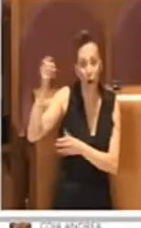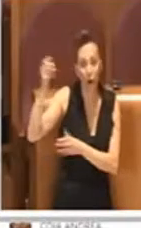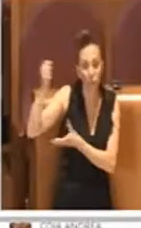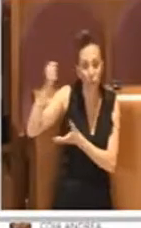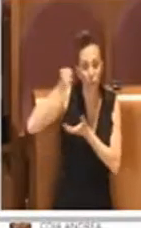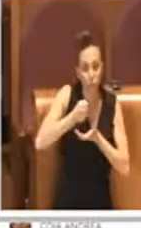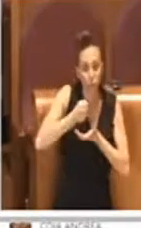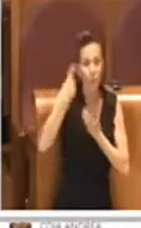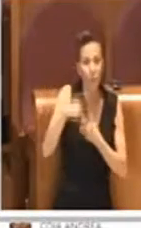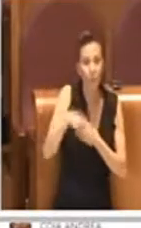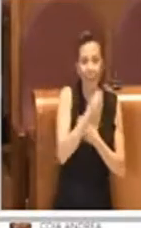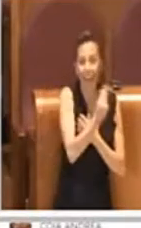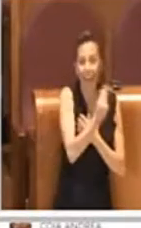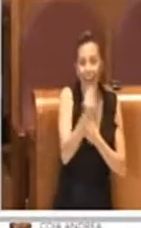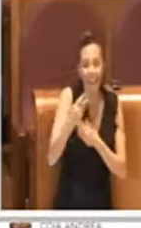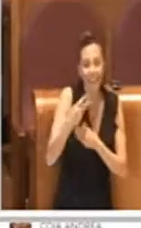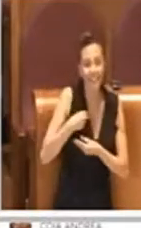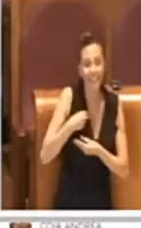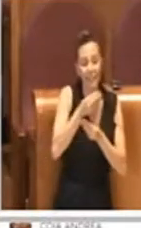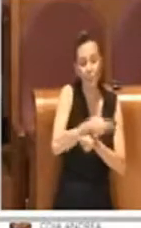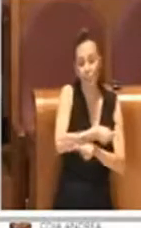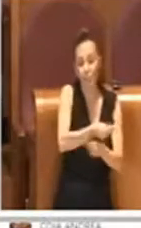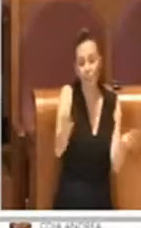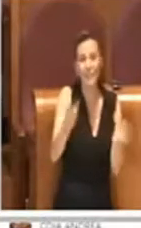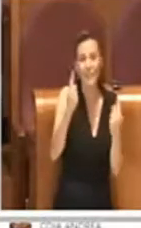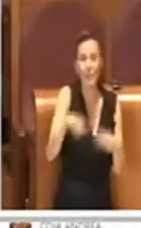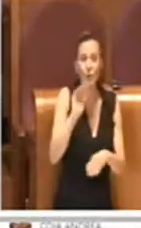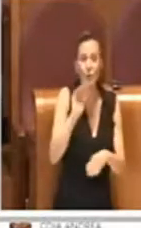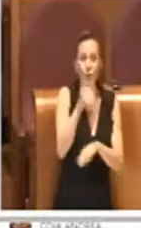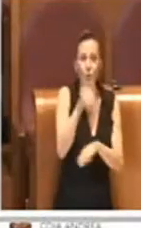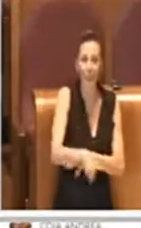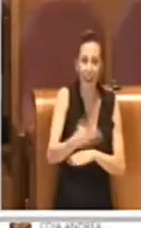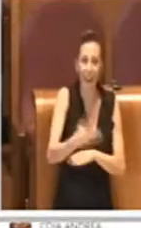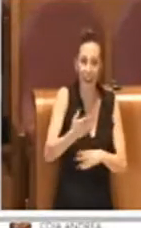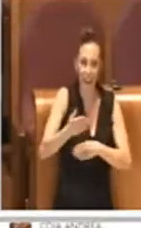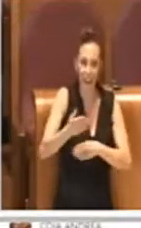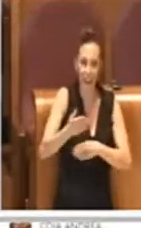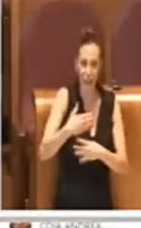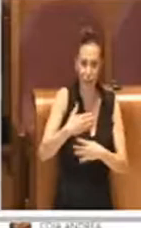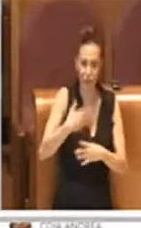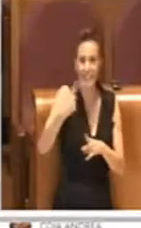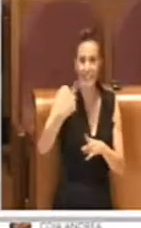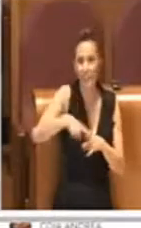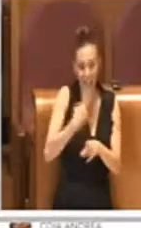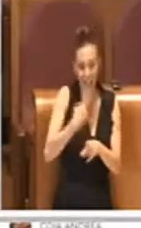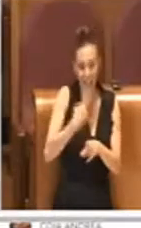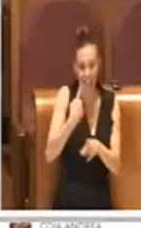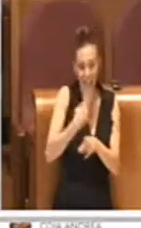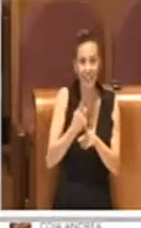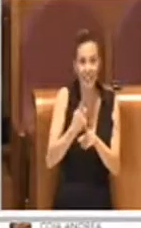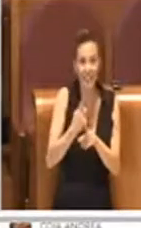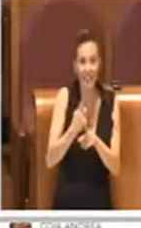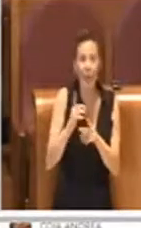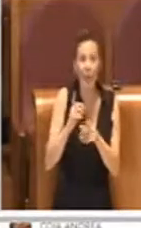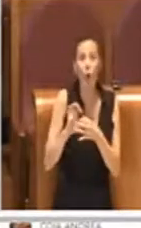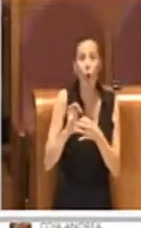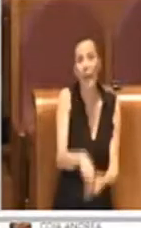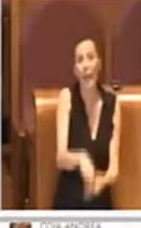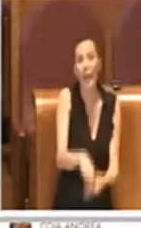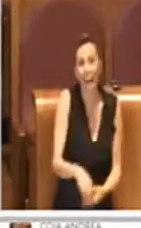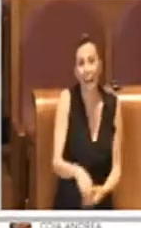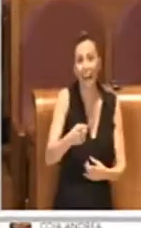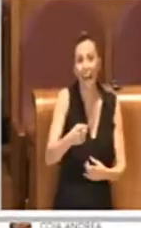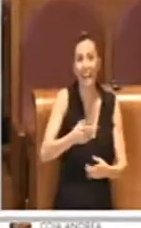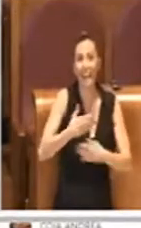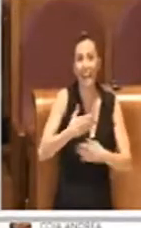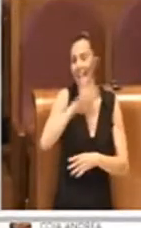sopperire a una fase di emergenza e in modo specifico per le esigenze che si sono venute a creare. Ricordo per esempio i fondi per